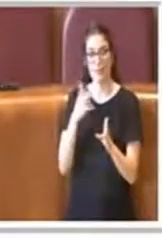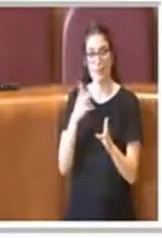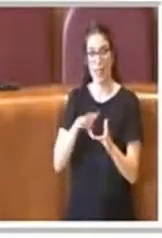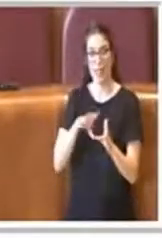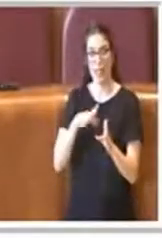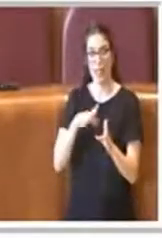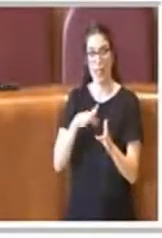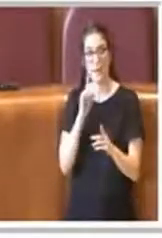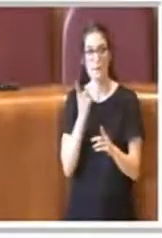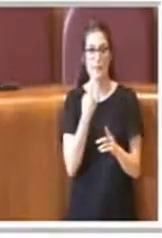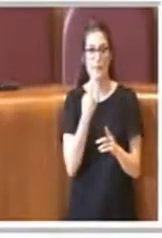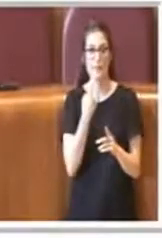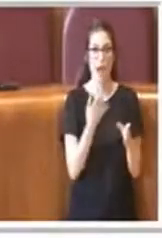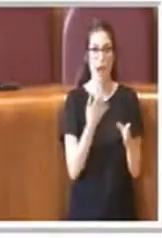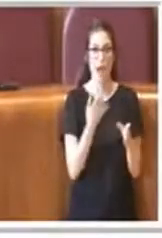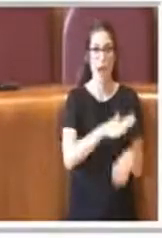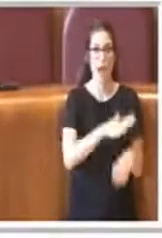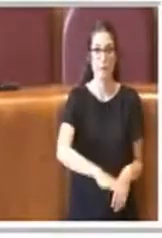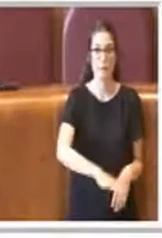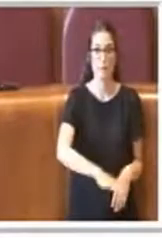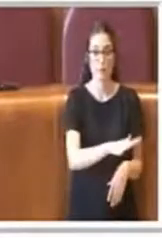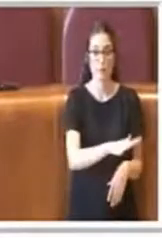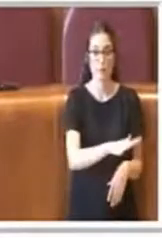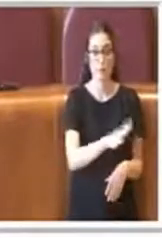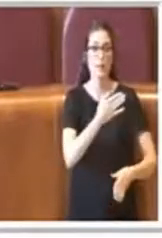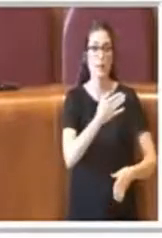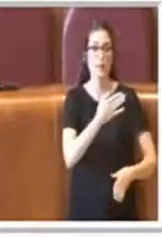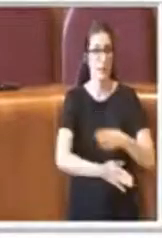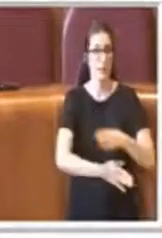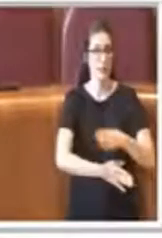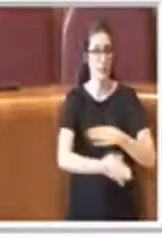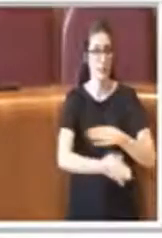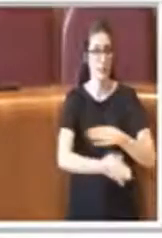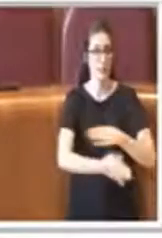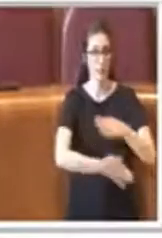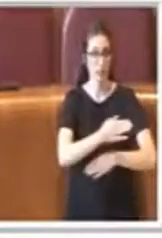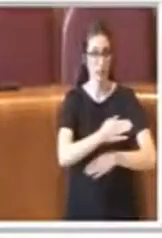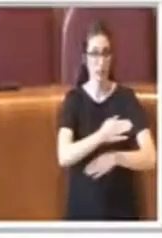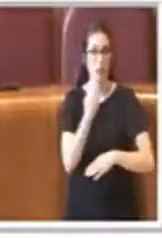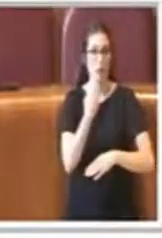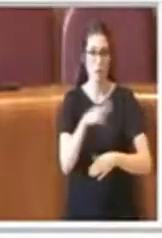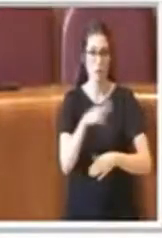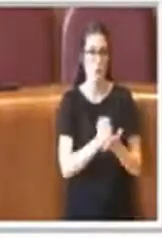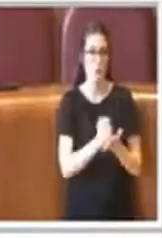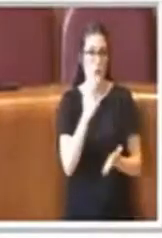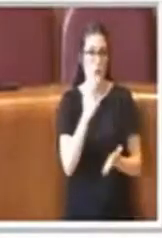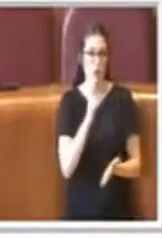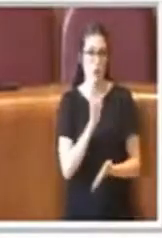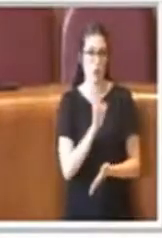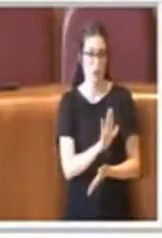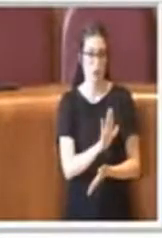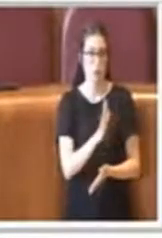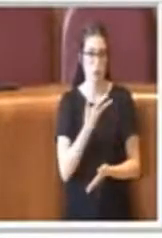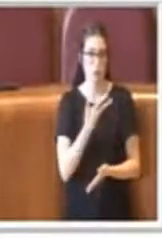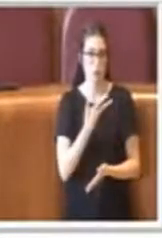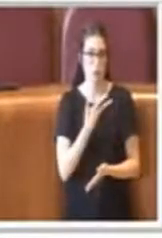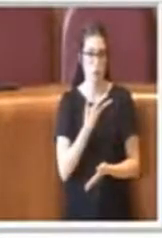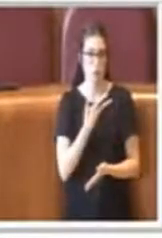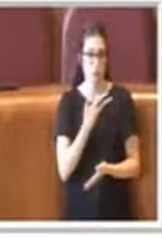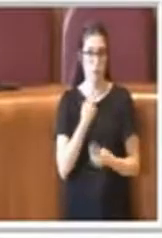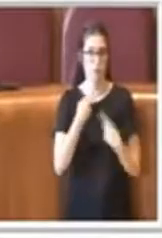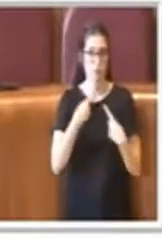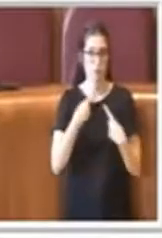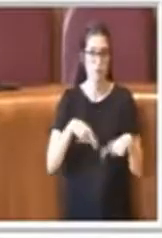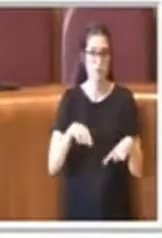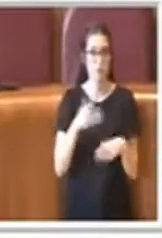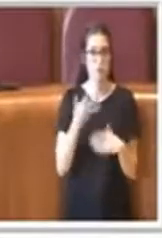che è appunto quello della disabilità e che ovviamente ha una sua rilevanza, una sua importanza tale, per cui ovviamente abbiamo